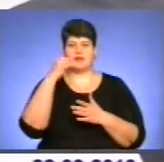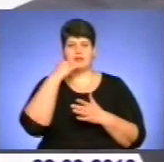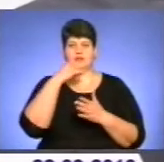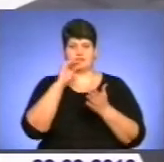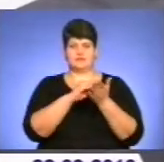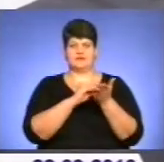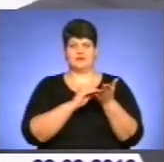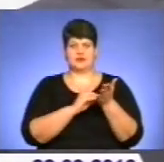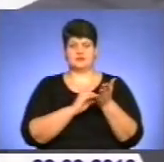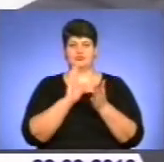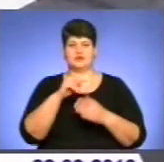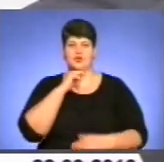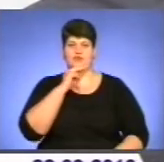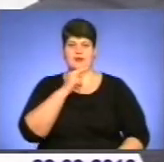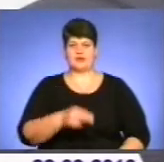Будьте обережні.